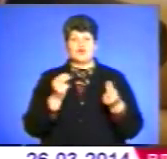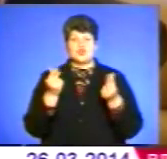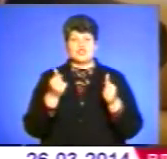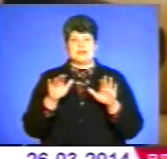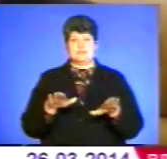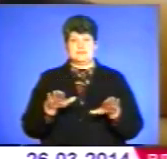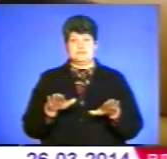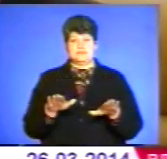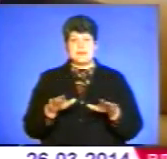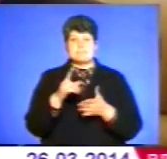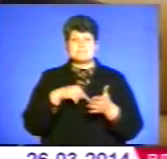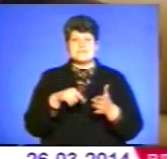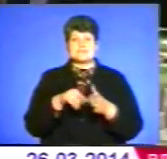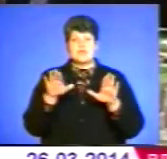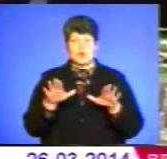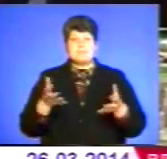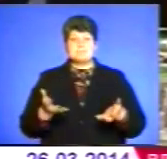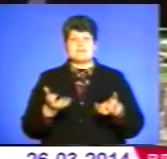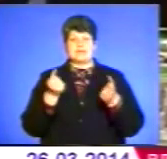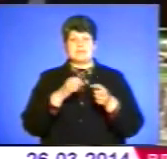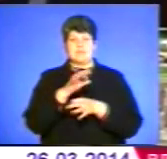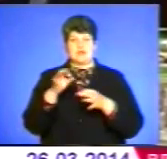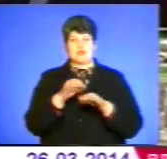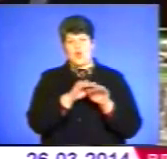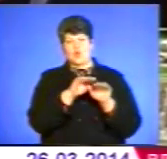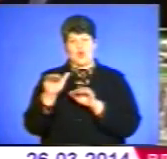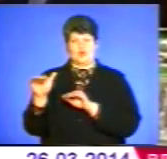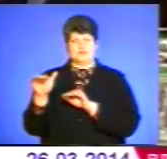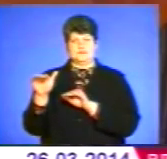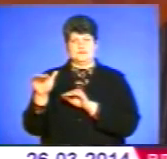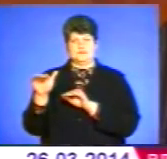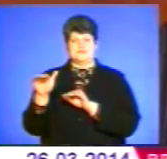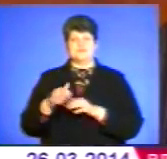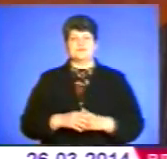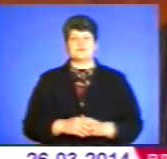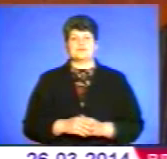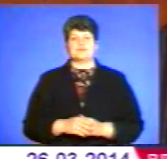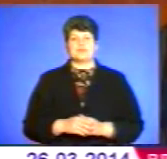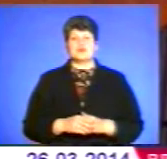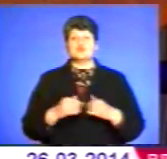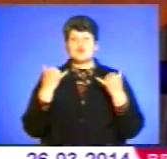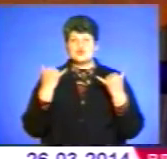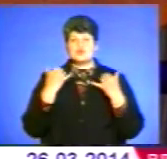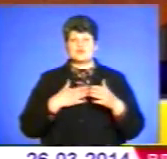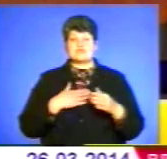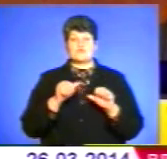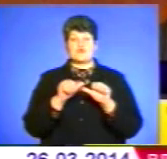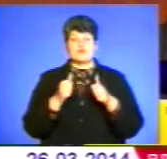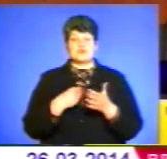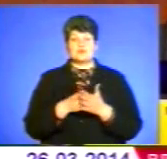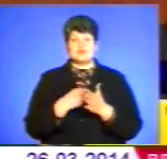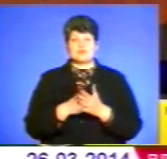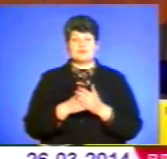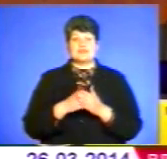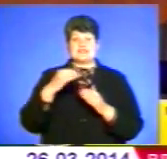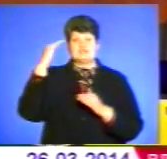місцях. Міські голови підтримали проєкт одноголосно. Якщо сьогодні у нас формування бюджетів відбувалося зверху до